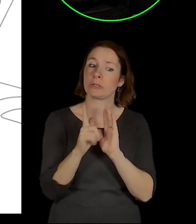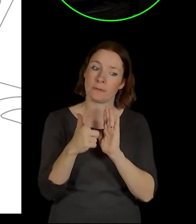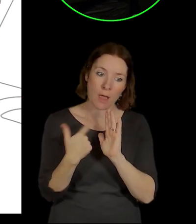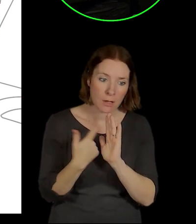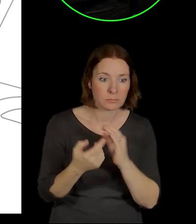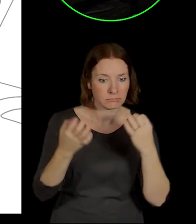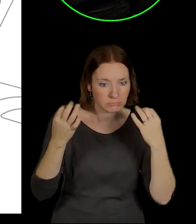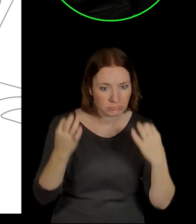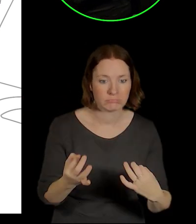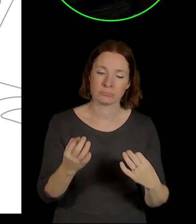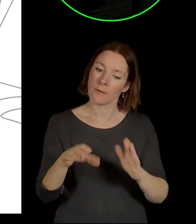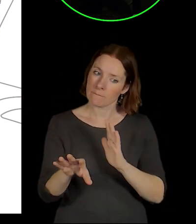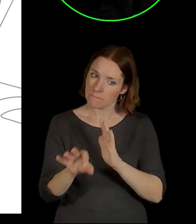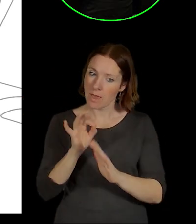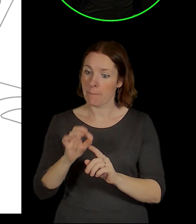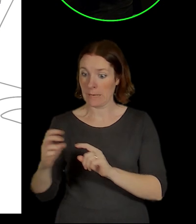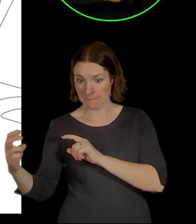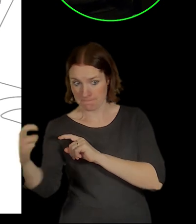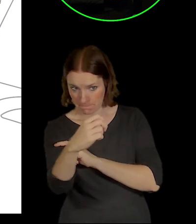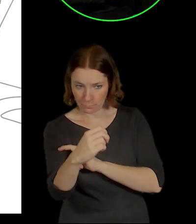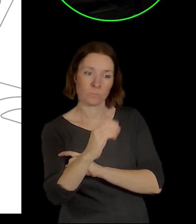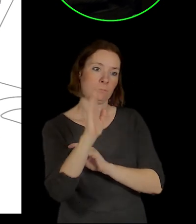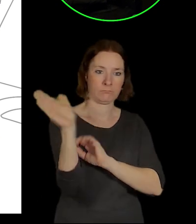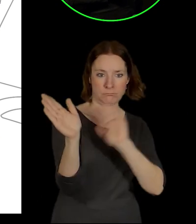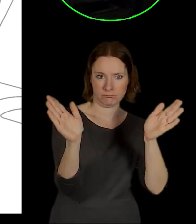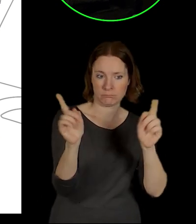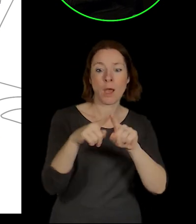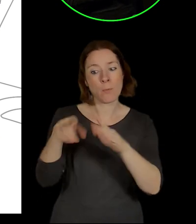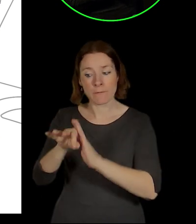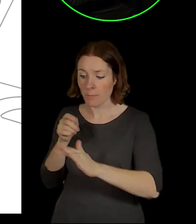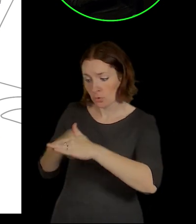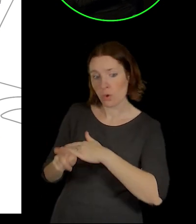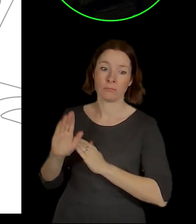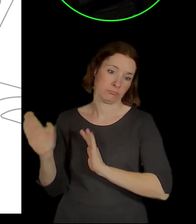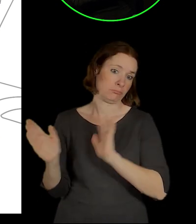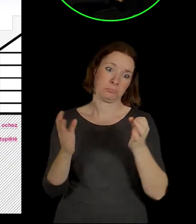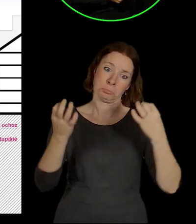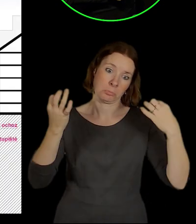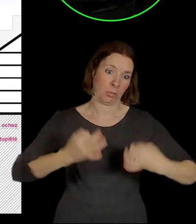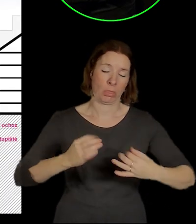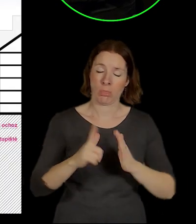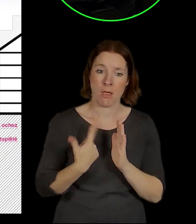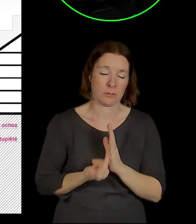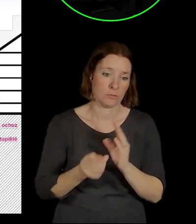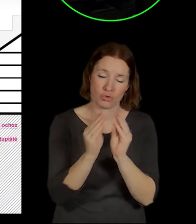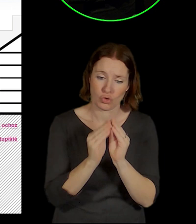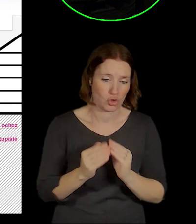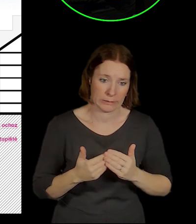nejdete nikam daleko. Jsou to vlastně věci, které by měly být nad sebou napojeny na těchto páteřních